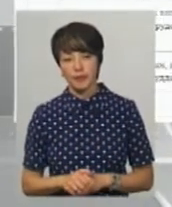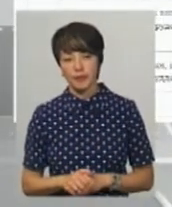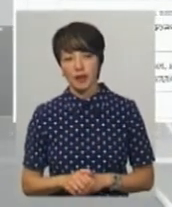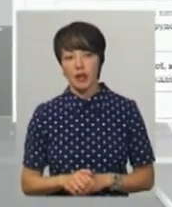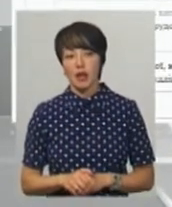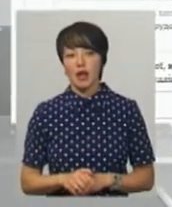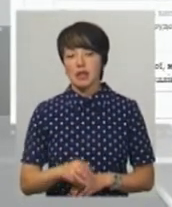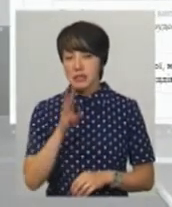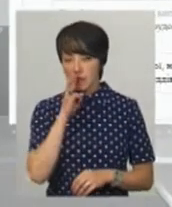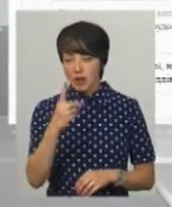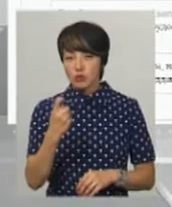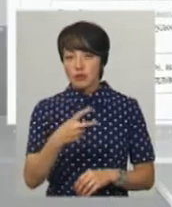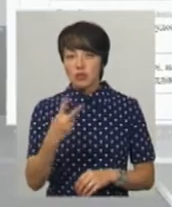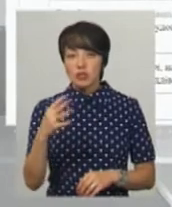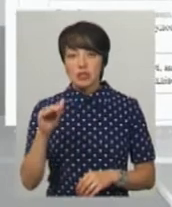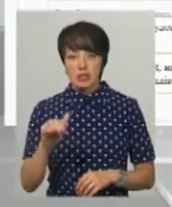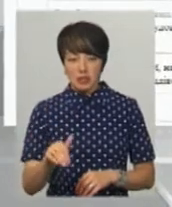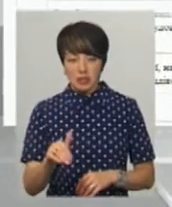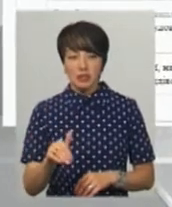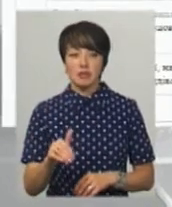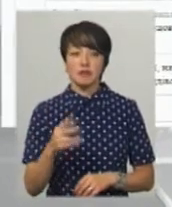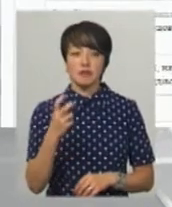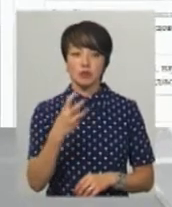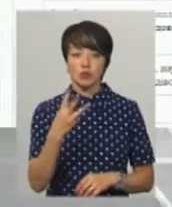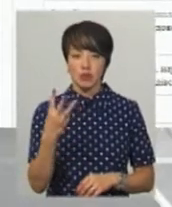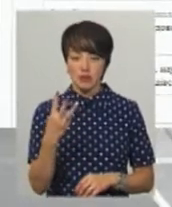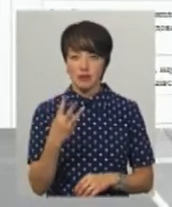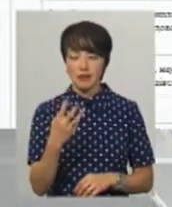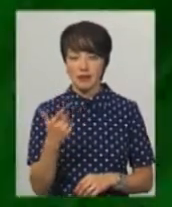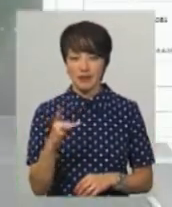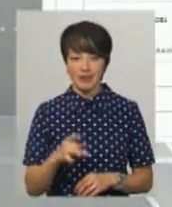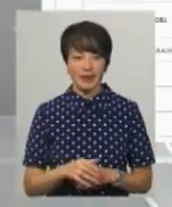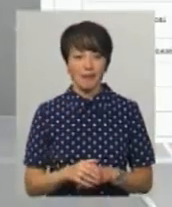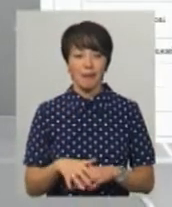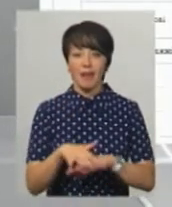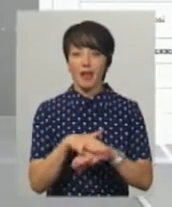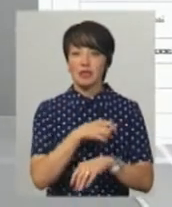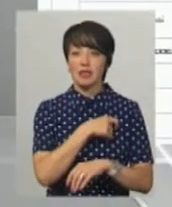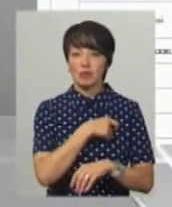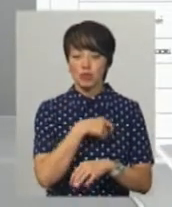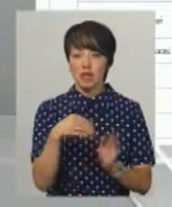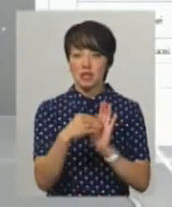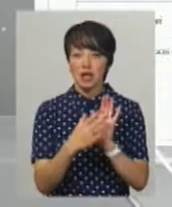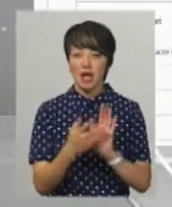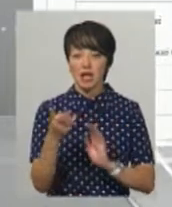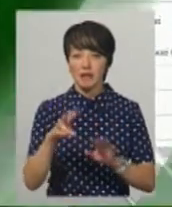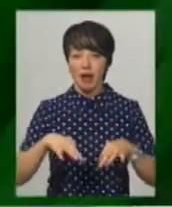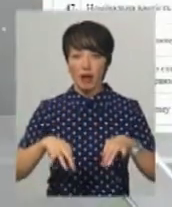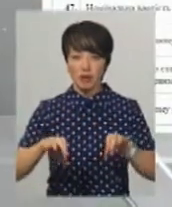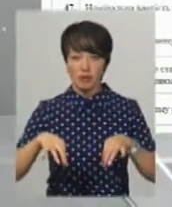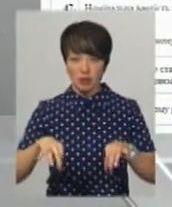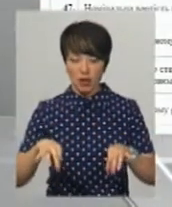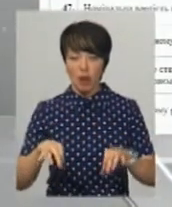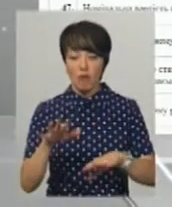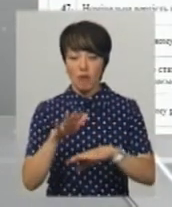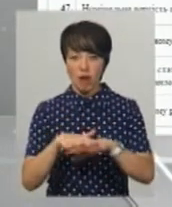копійок. Зарплатня – 124 243 гривні та 93 копійки. Народний депутат задекларував дві легкові автівки. На